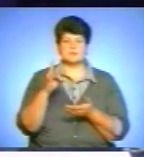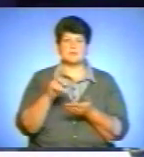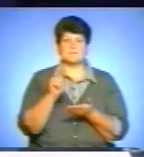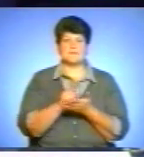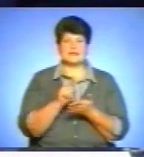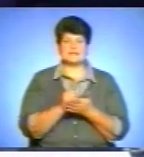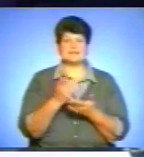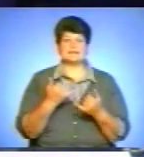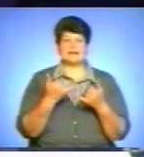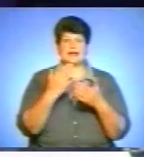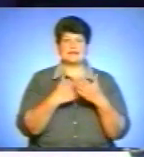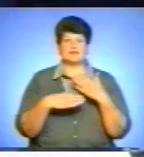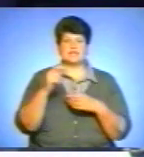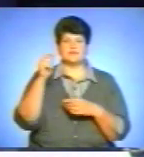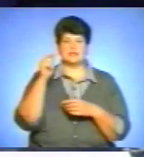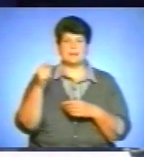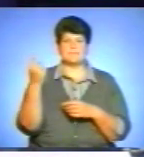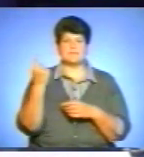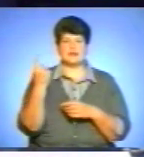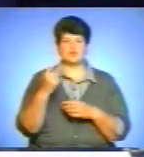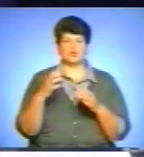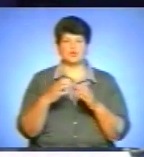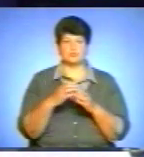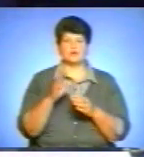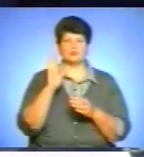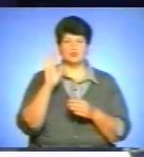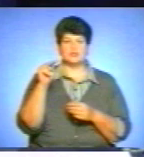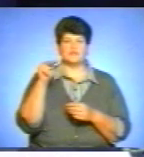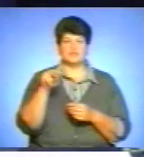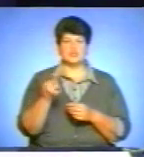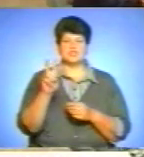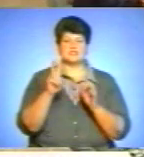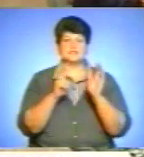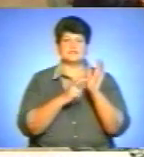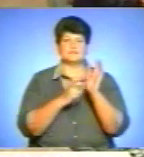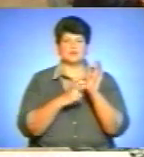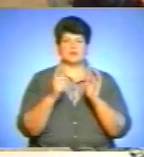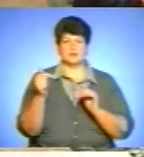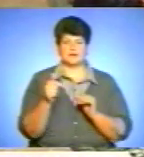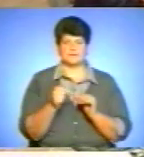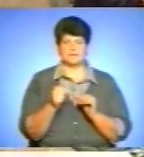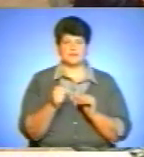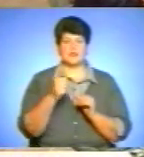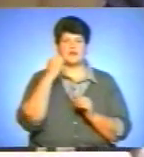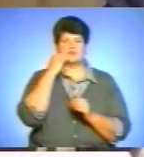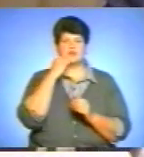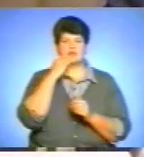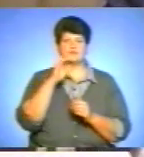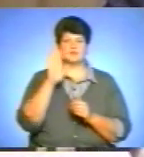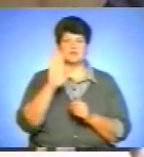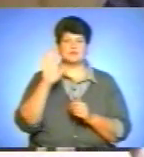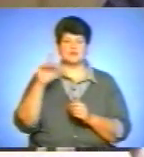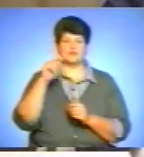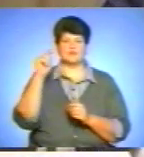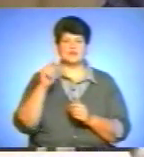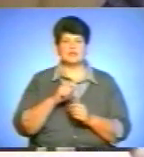першої групи. Він встановитиме 2700 гривень. Ветерані Великої вітчизняної війни урівняють.